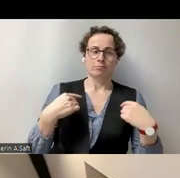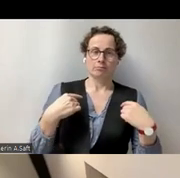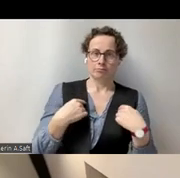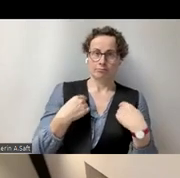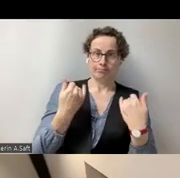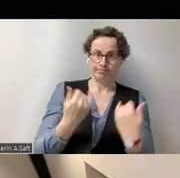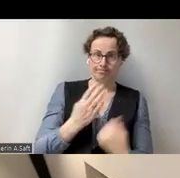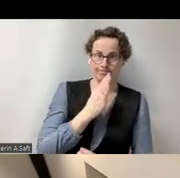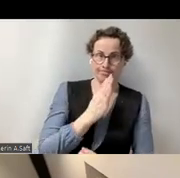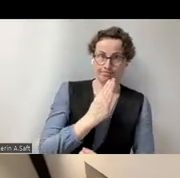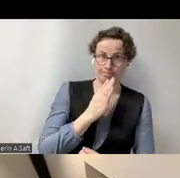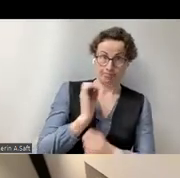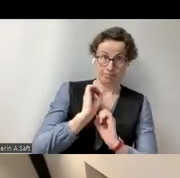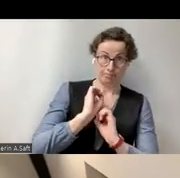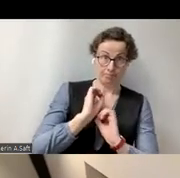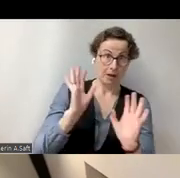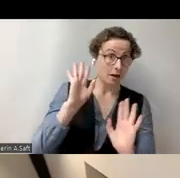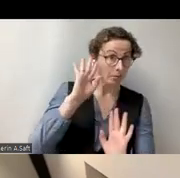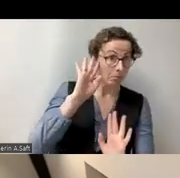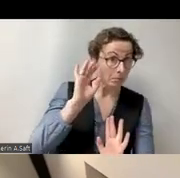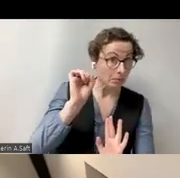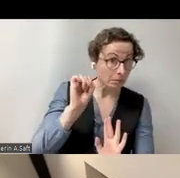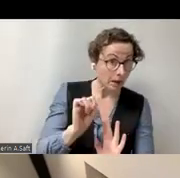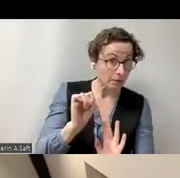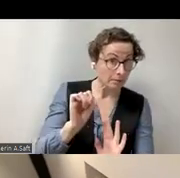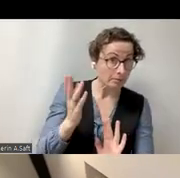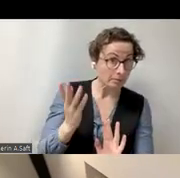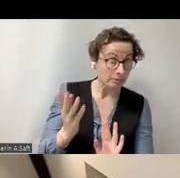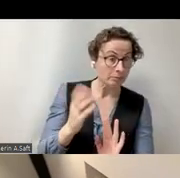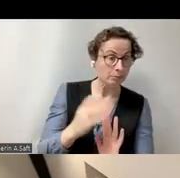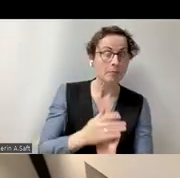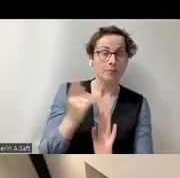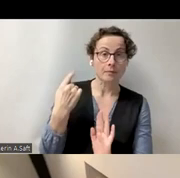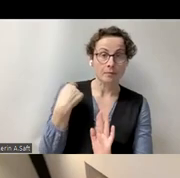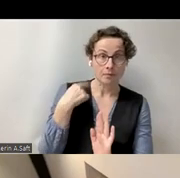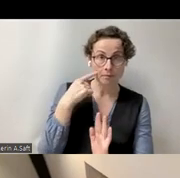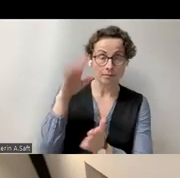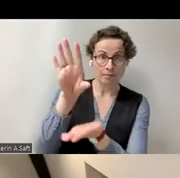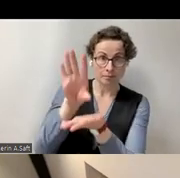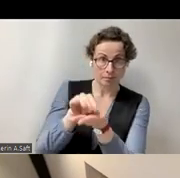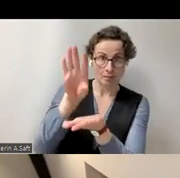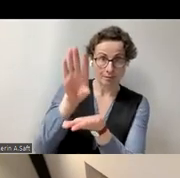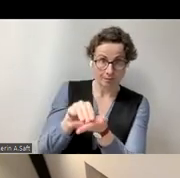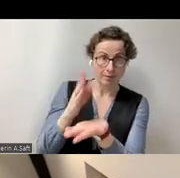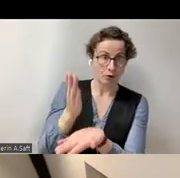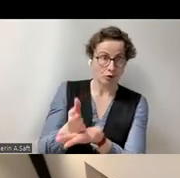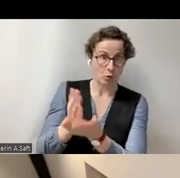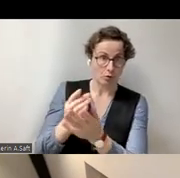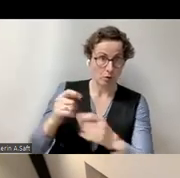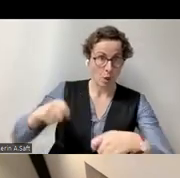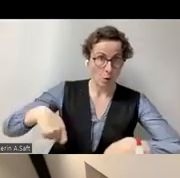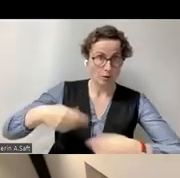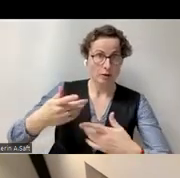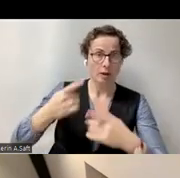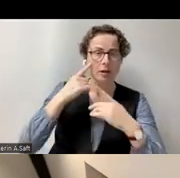hören. Also wie Sie gehört haben, die Aufnahme, die Aufzeichnung hat gestartet. Wahrscheinlich haben Sie